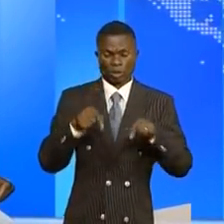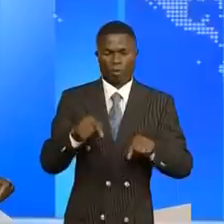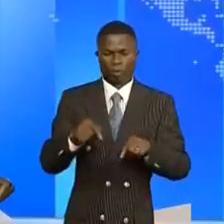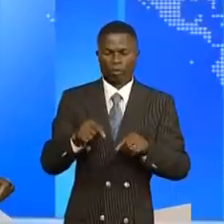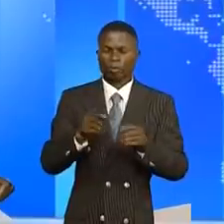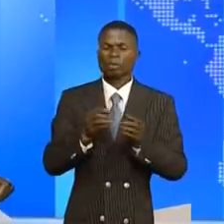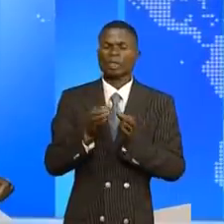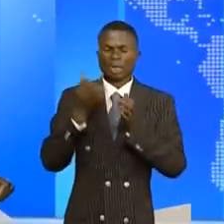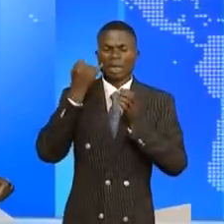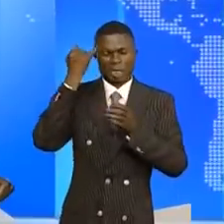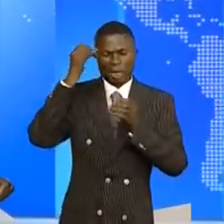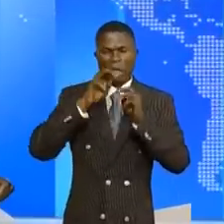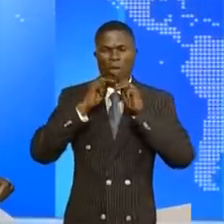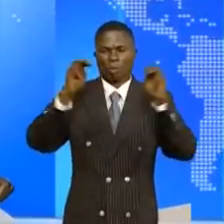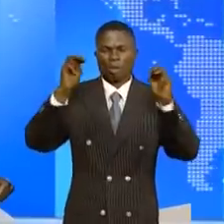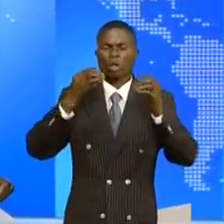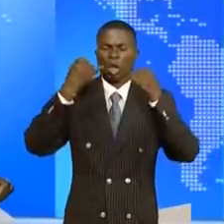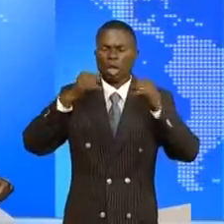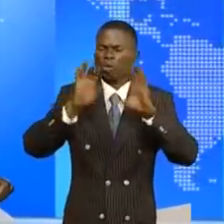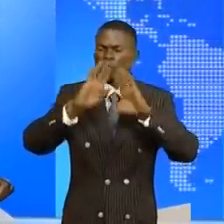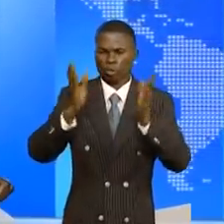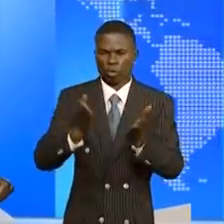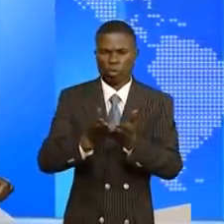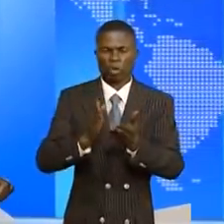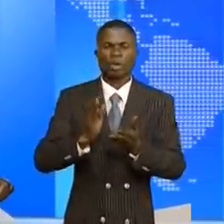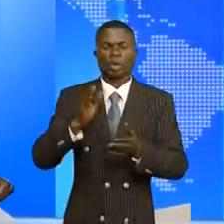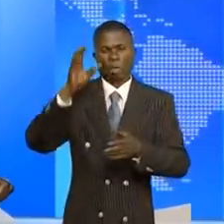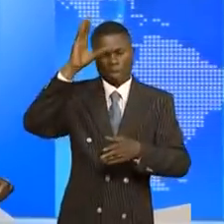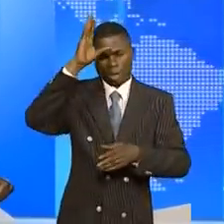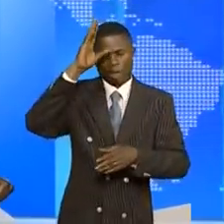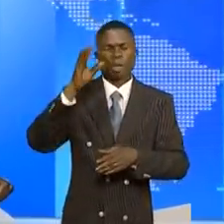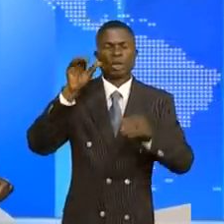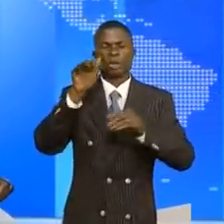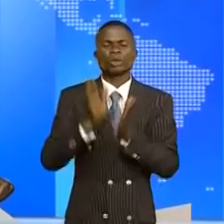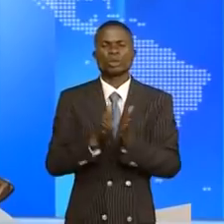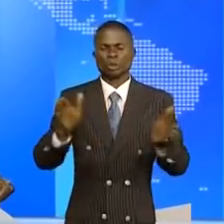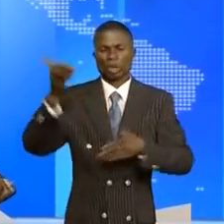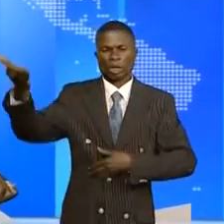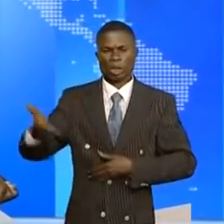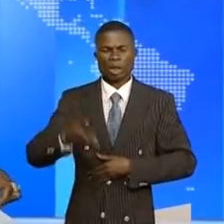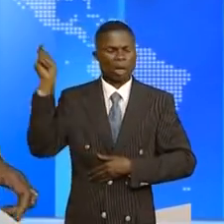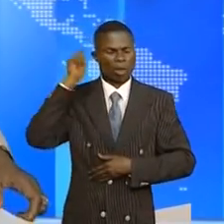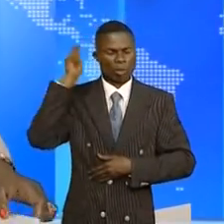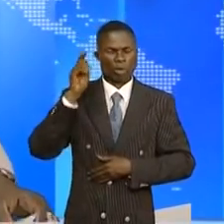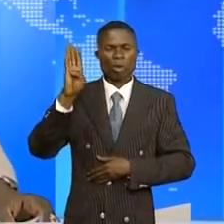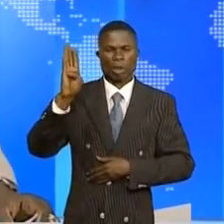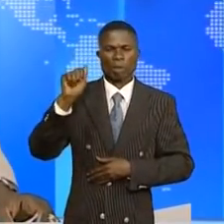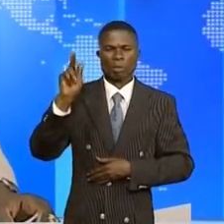'intégralité de l'émission questions d'actualité, Freddy Moulumba-Kabouaï reçoit sur son plateau le professeur Bakkandeja qui parle